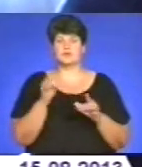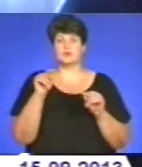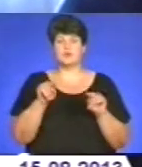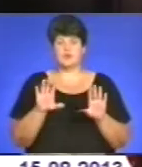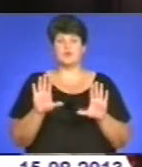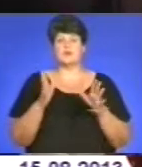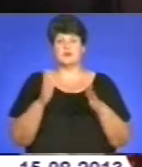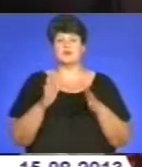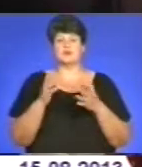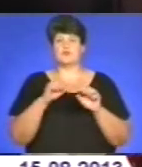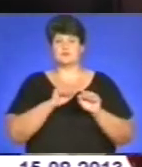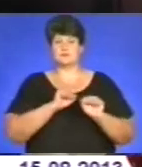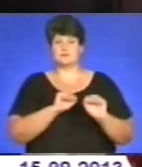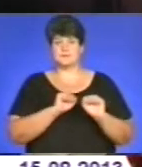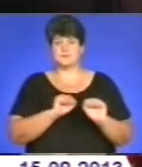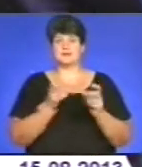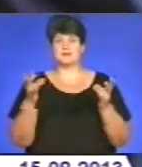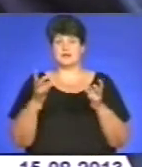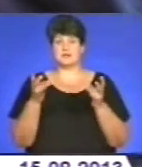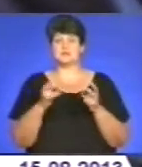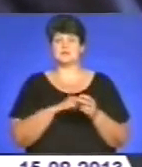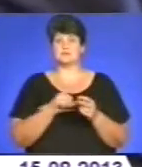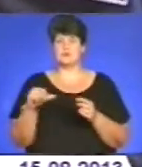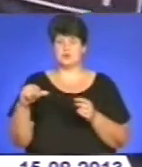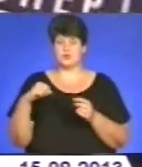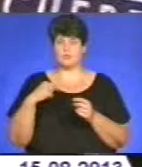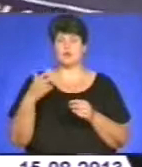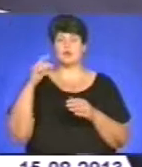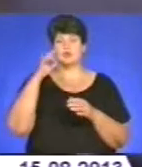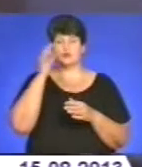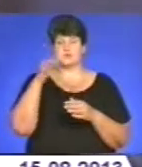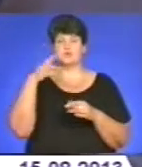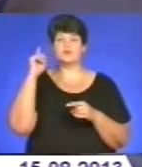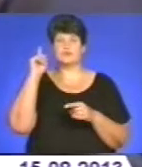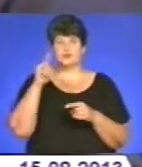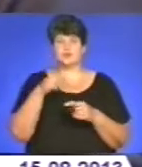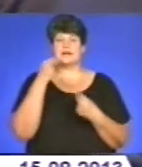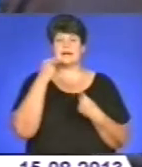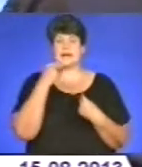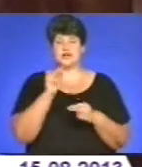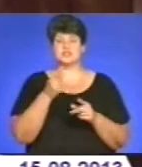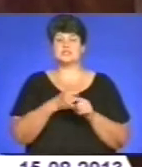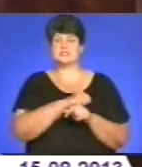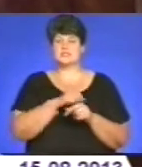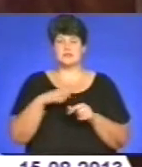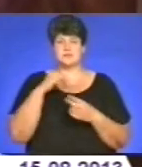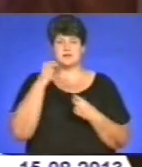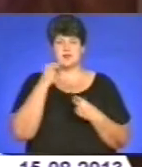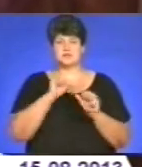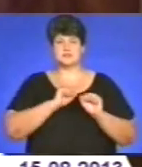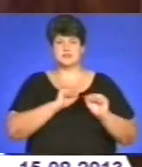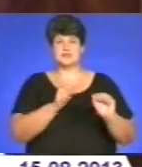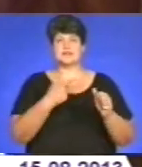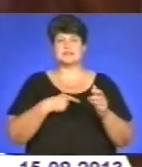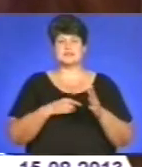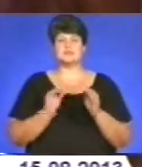оберегти майно від злодіїв, кожен вибирає сам. Але з досвіду відомо і практикою перевірено. Найбільш ефективним способом захисту помешкання є